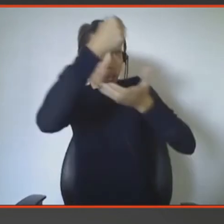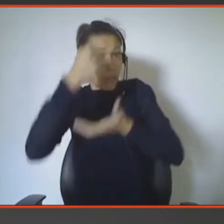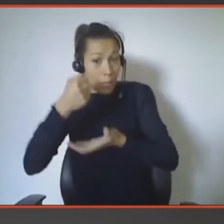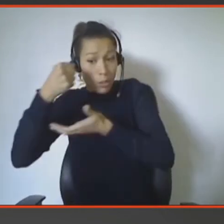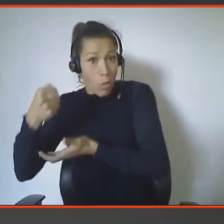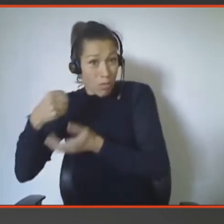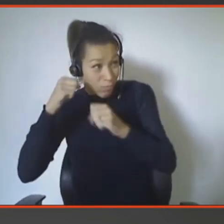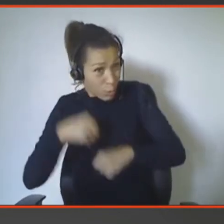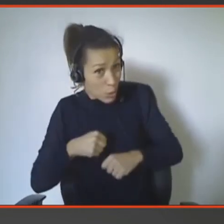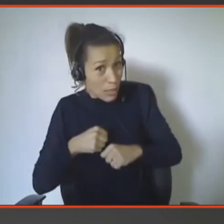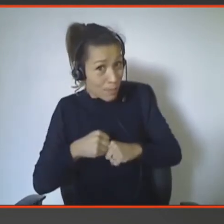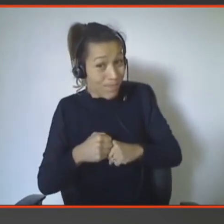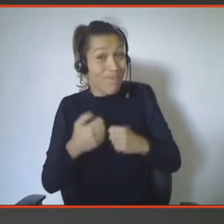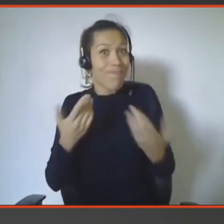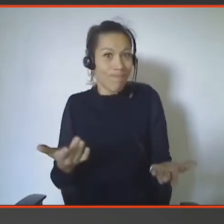ces sujets, c'est qu'on va explorer,